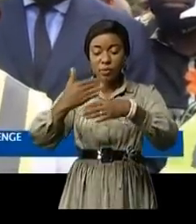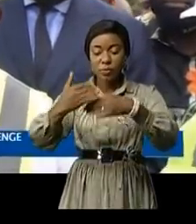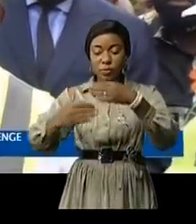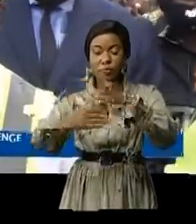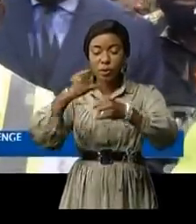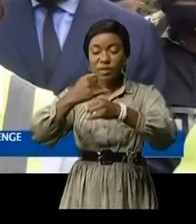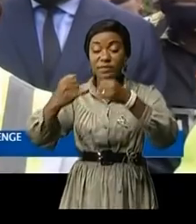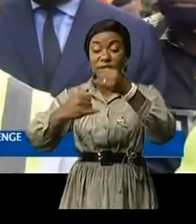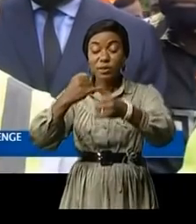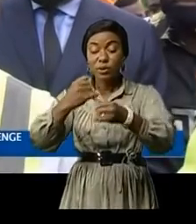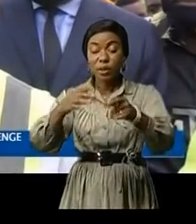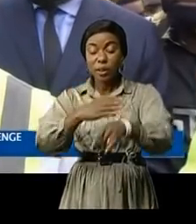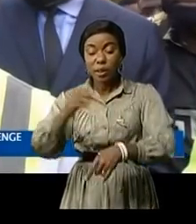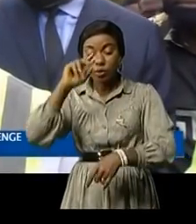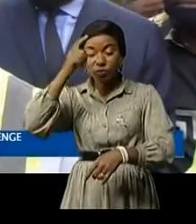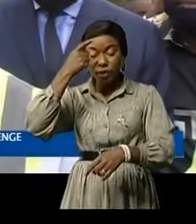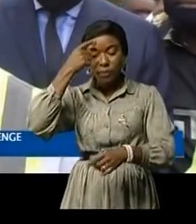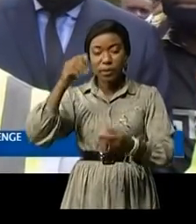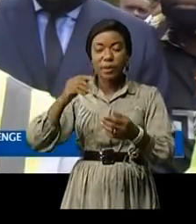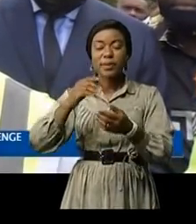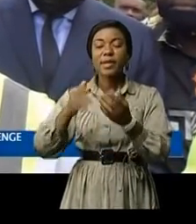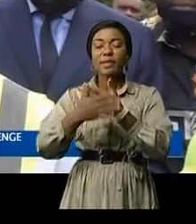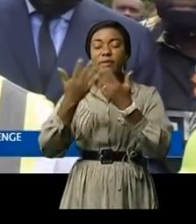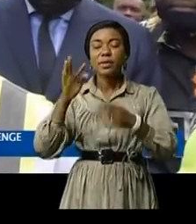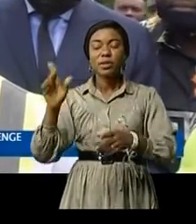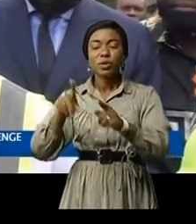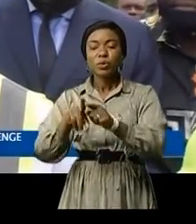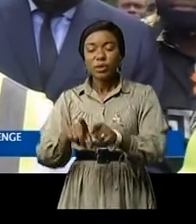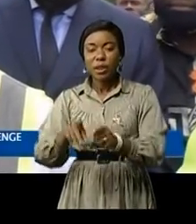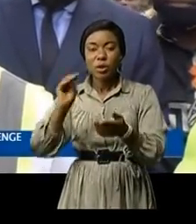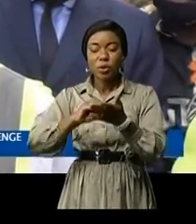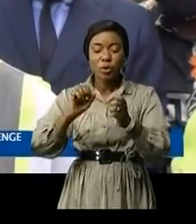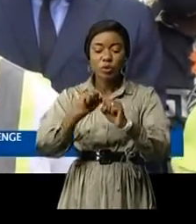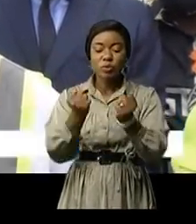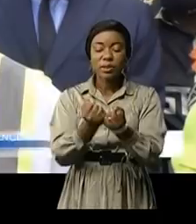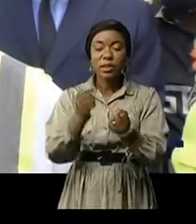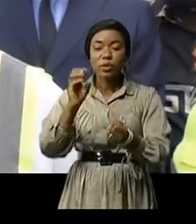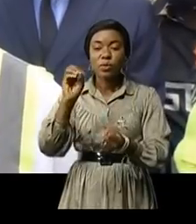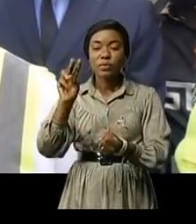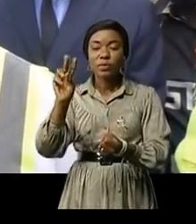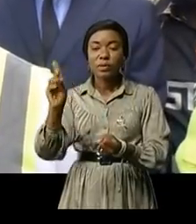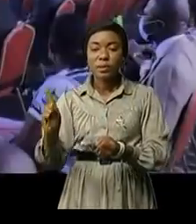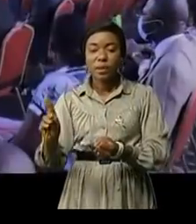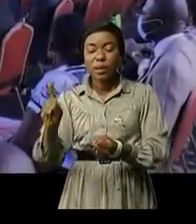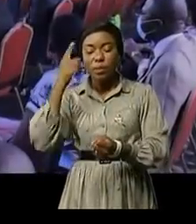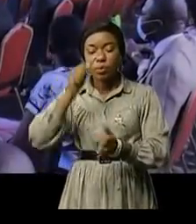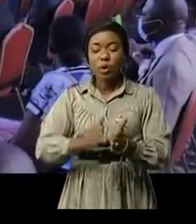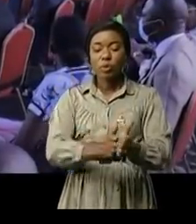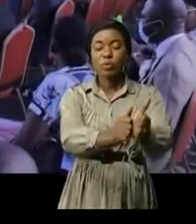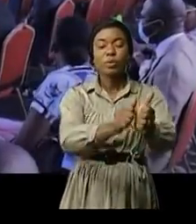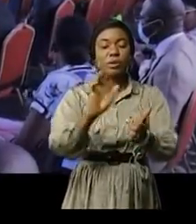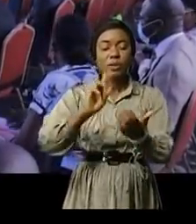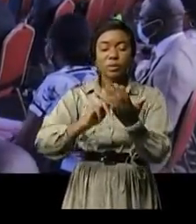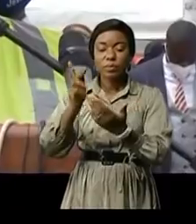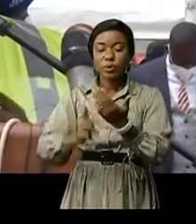toutes les structures qui pourront, ça devrait non seulement le BD, mais aussi les autres sociétés que nous connaissent qui vont nous accompagner dans ce projet.